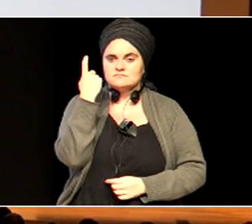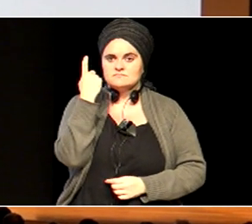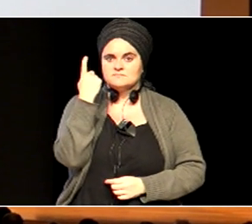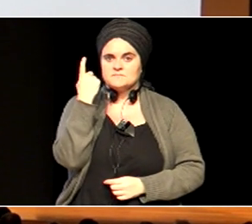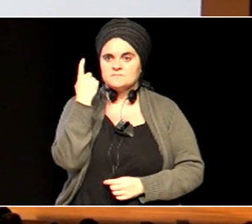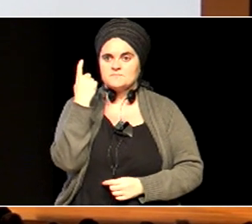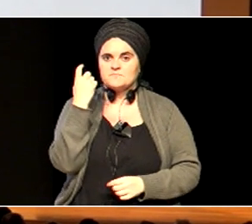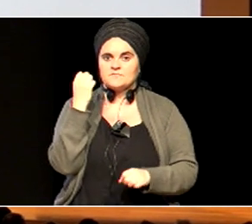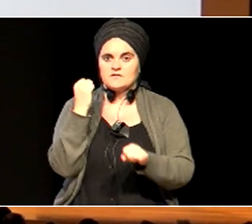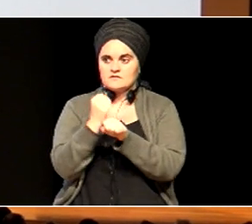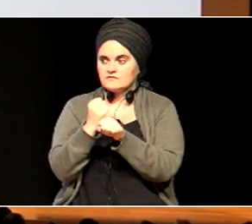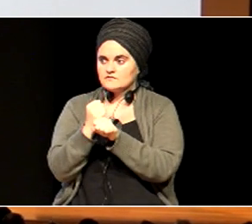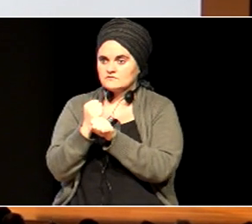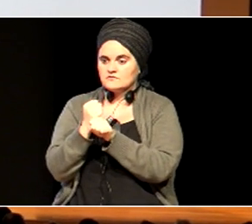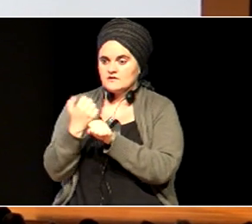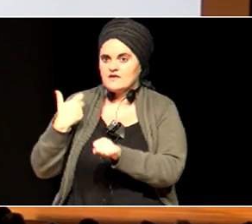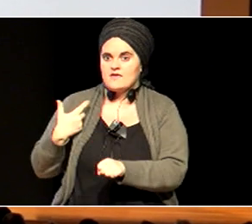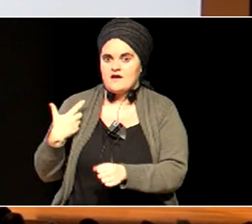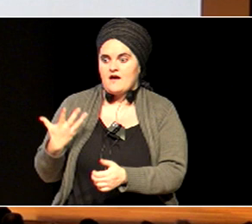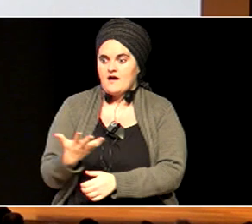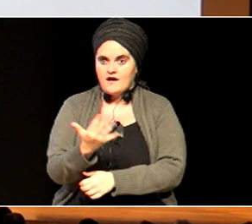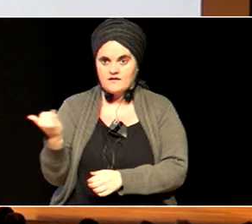ba, dituguna, eta bat ez be,